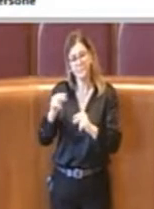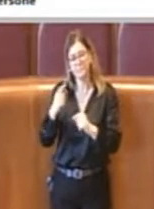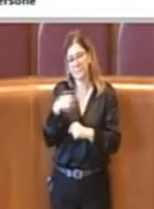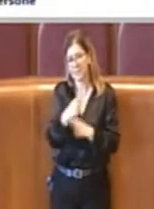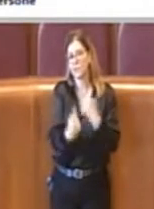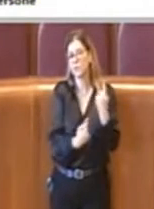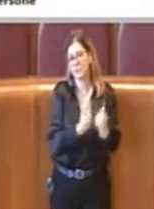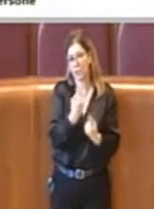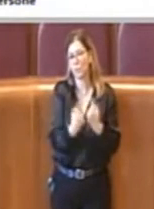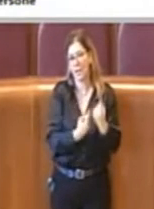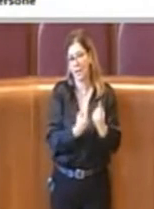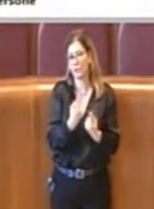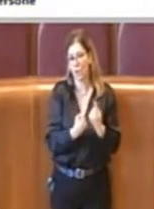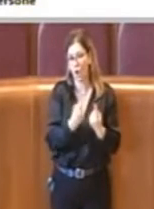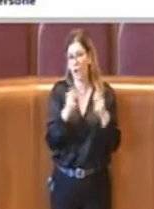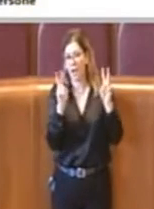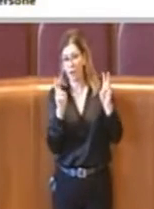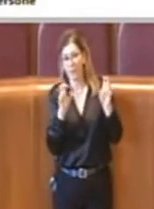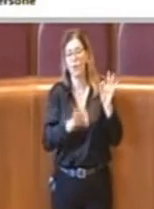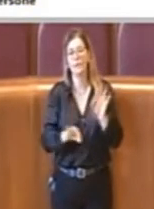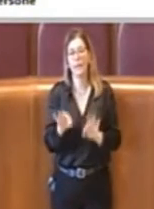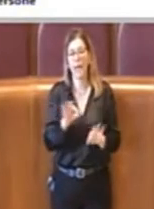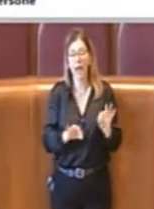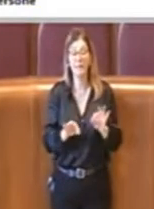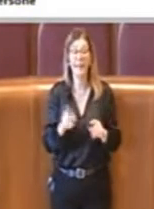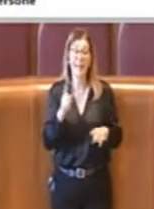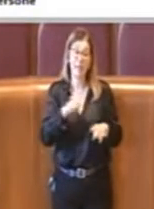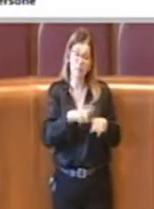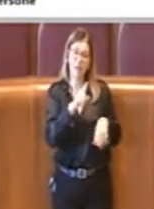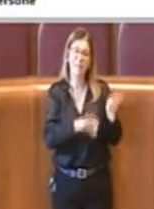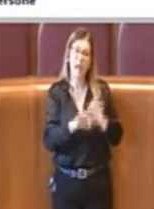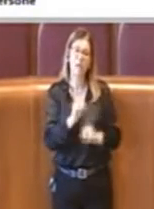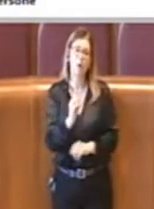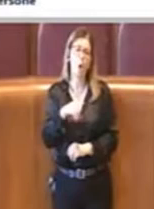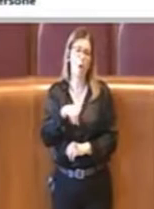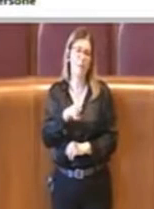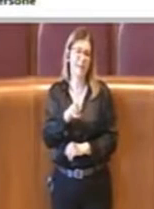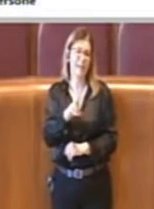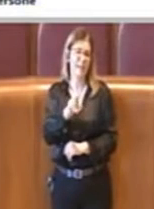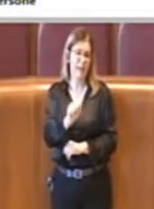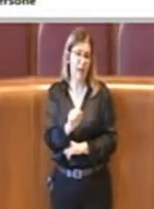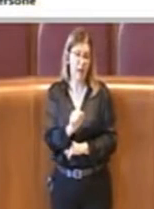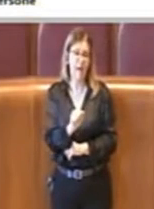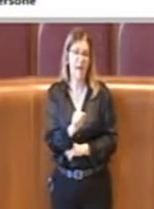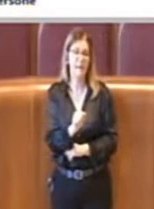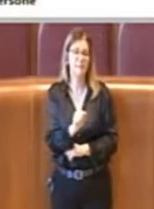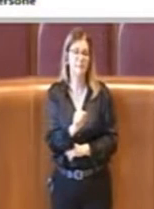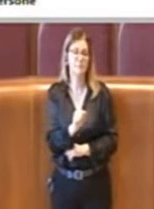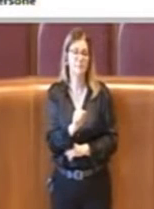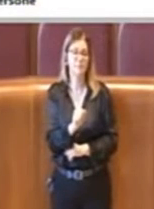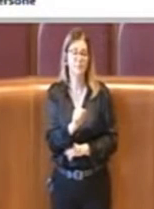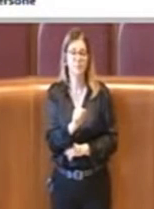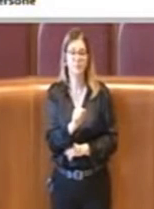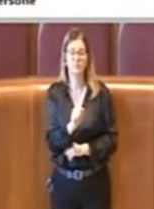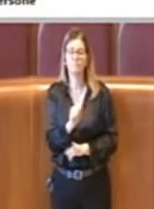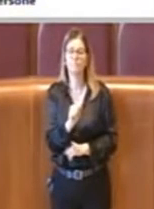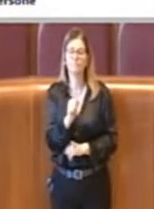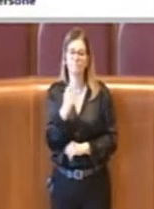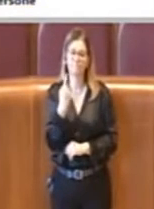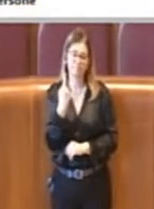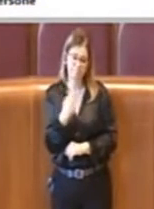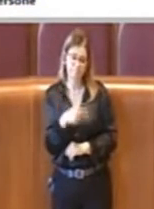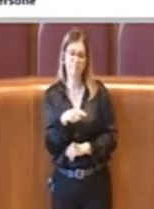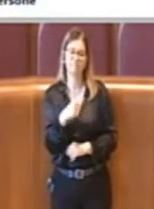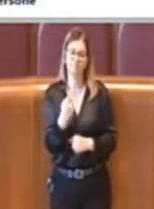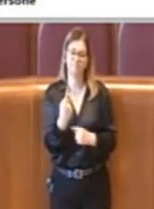e anche nel caso del teatro dell'opera abbiamo voluto cogliere questo particolare